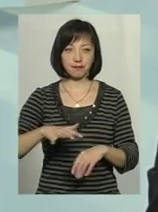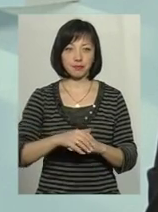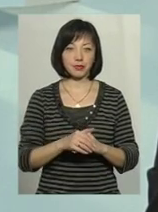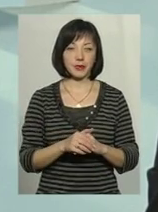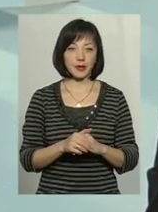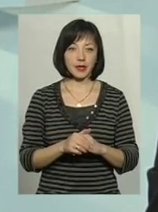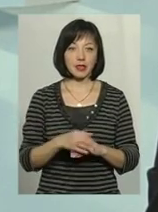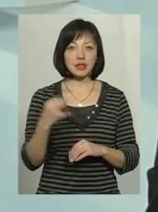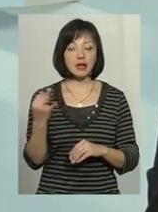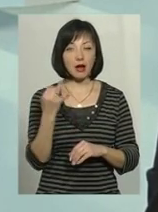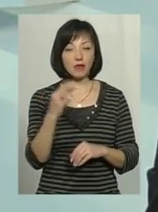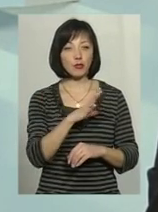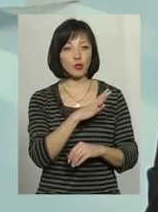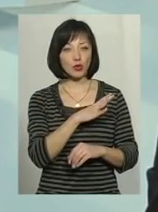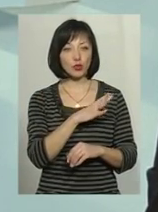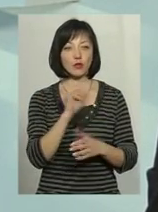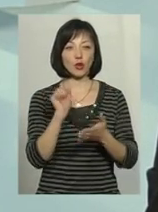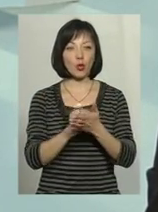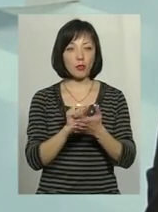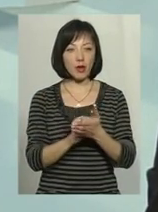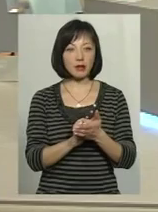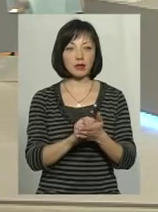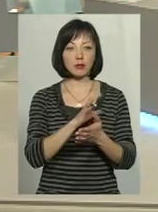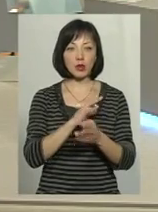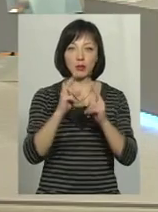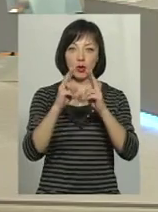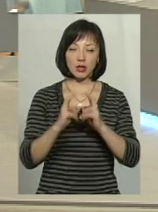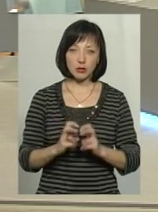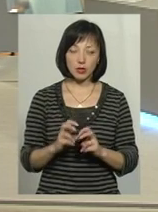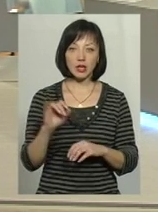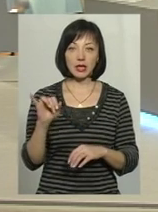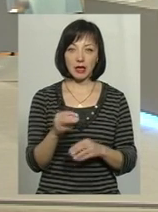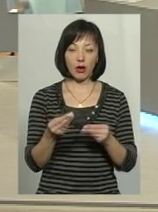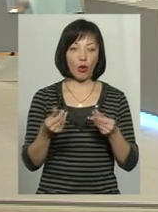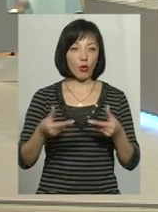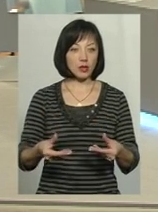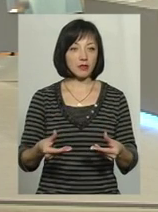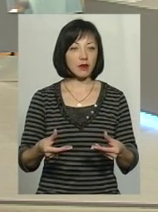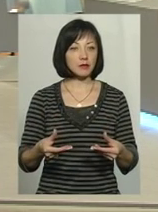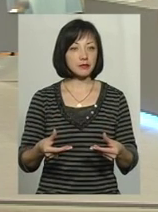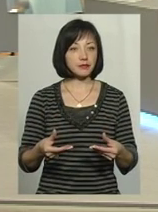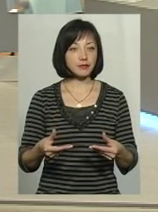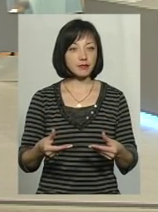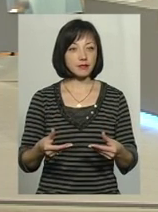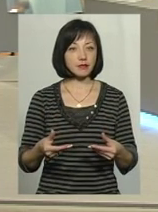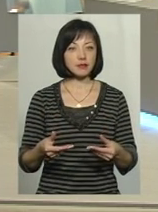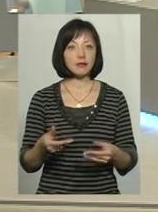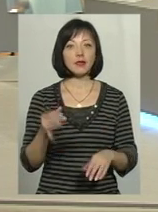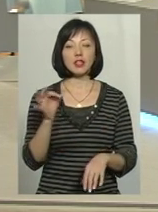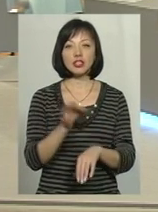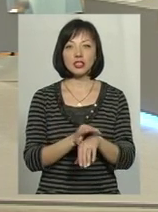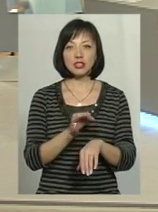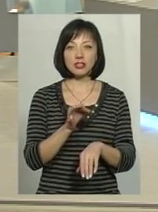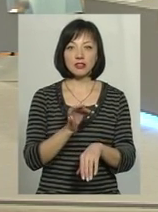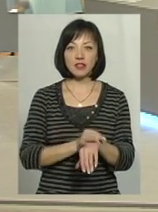Так от цікаво було б, щоб саме документи були проаналізовані. Ну, і готівка. Готівка тут і швейцарські франки,